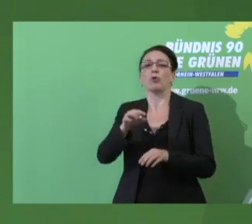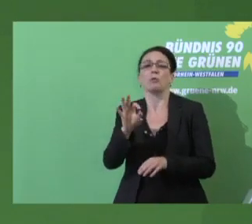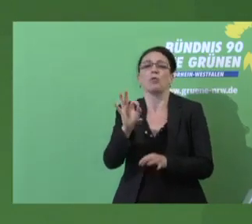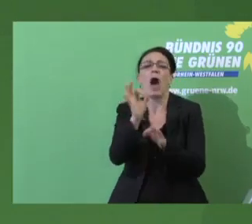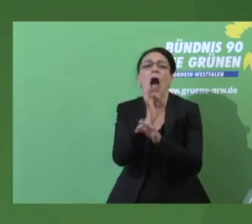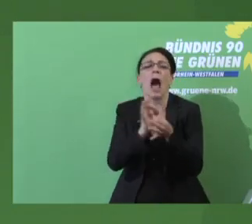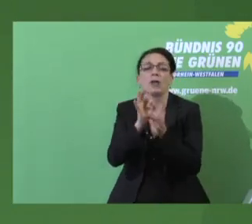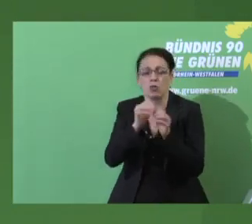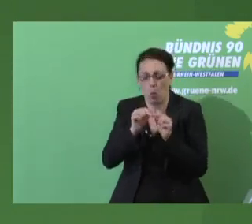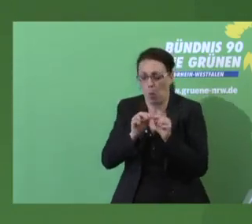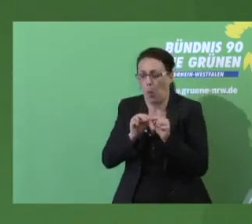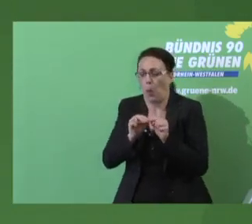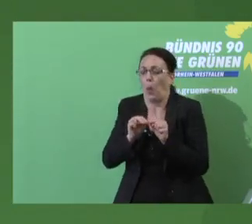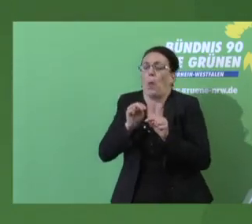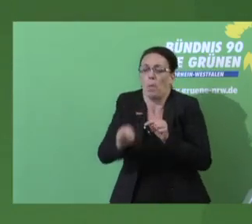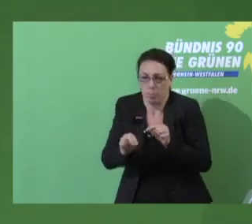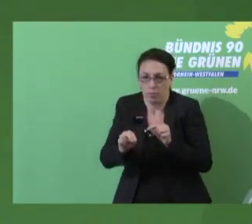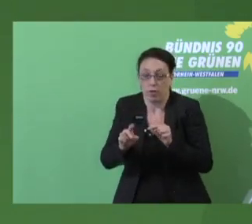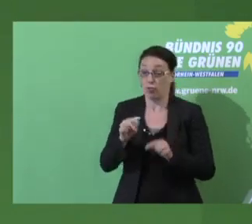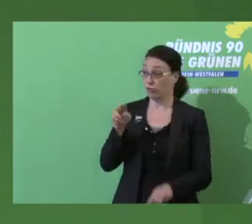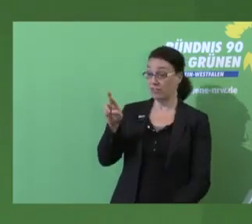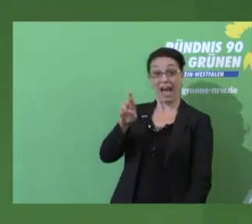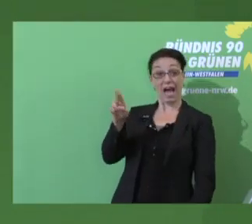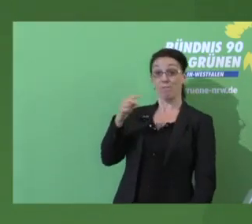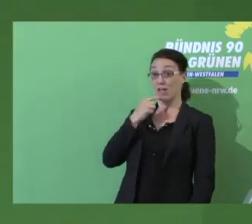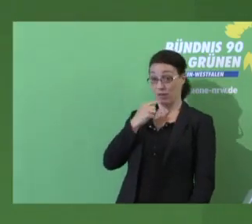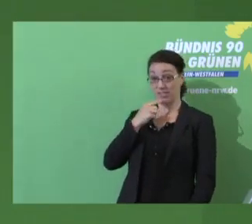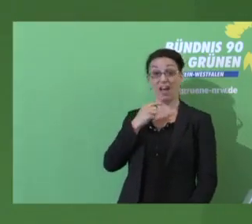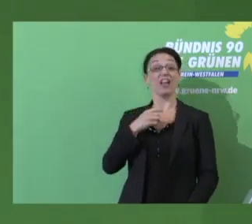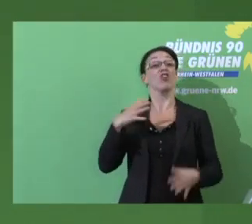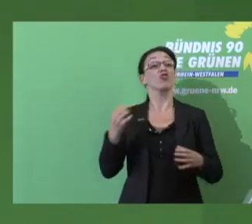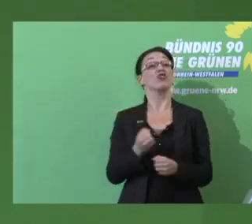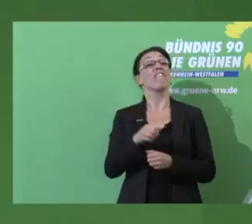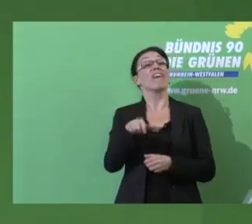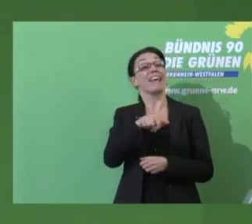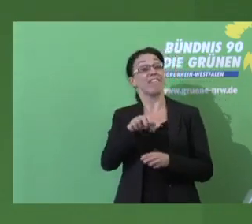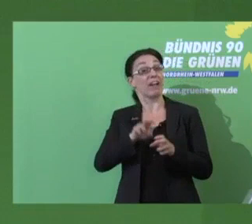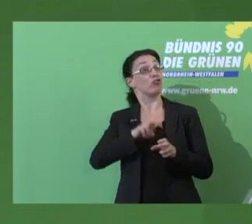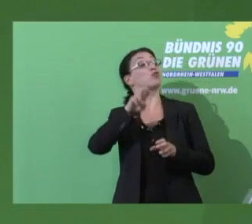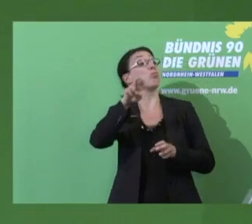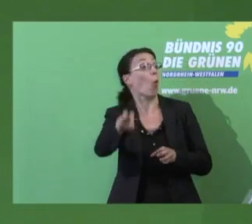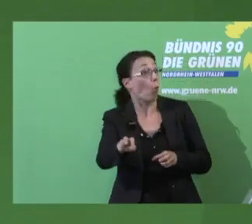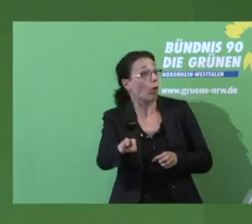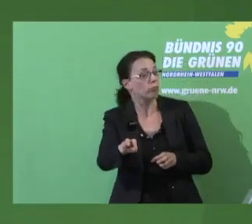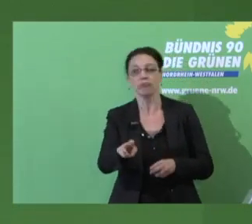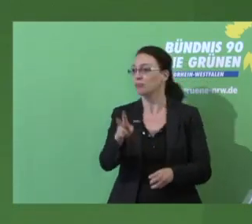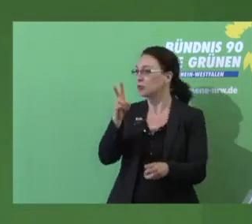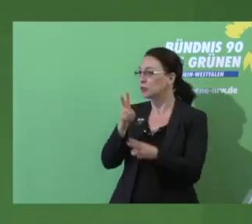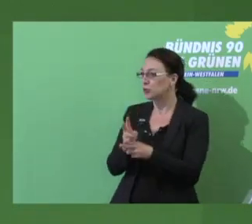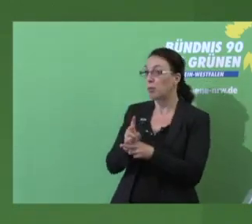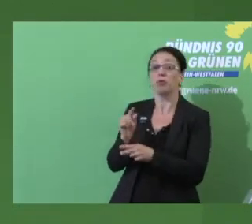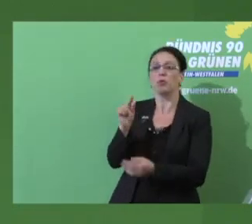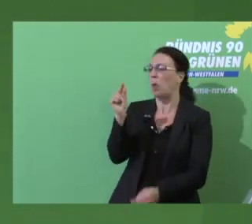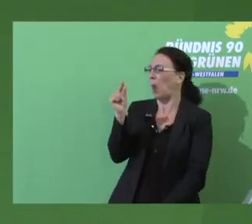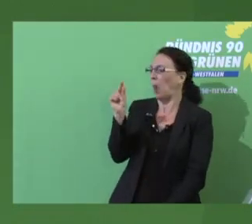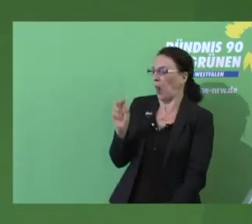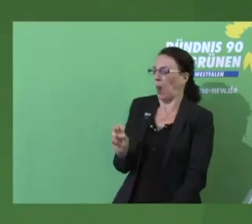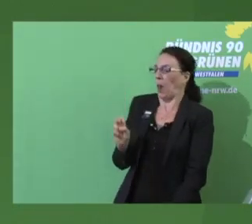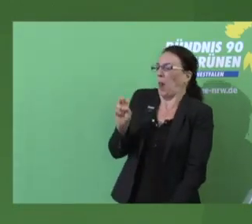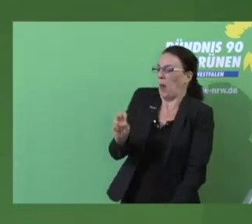Auswirkung. Denn als Ramsauer sagt, er hat da was bewegt im Quantensprungenniveau, dann stimme ich ihm zu, es hat sich nichts bewegt. Das ist richtig.